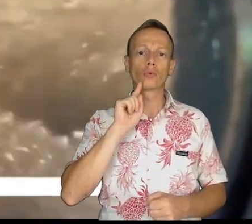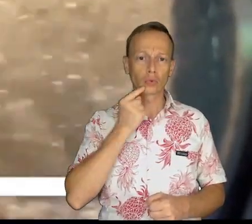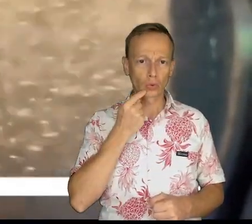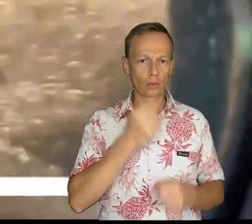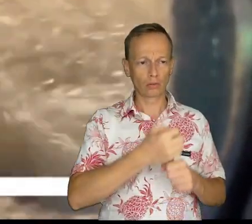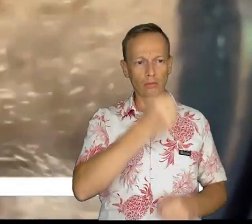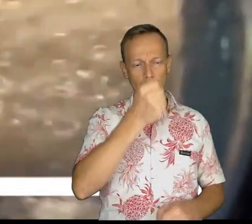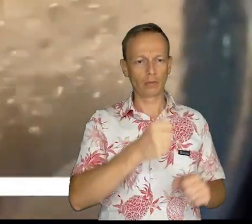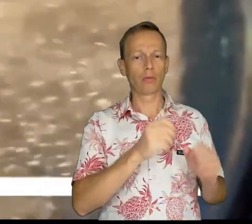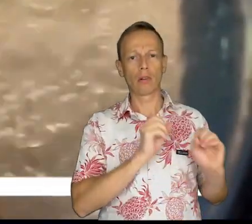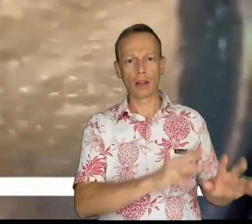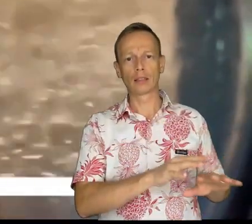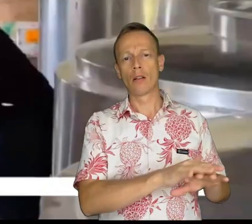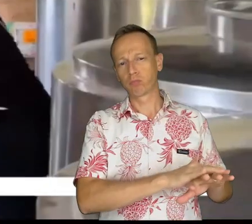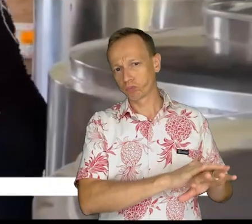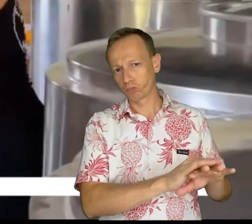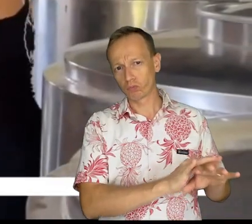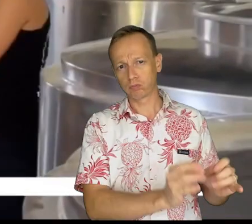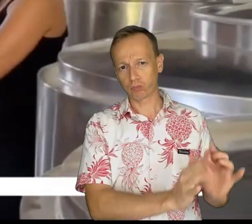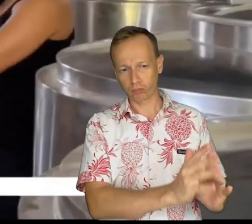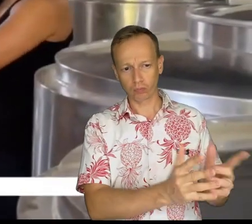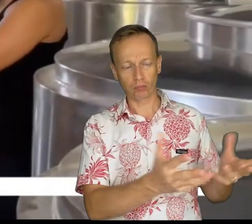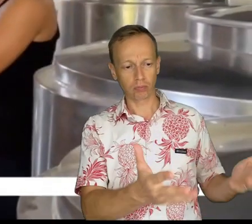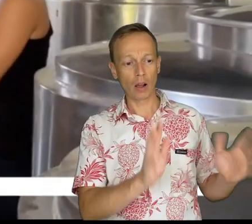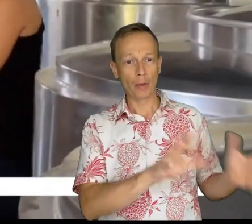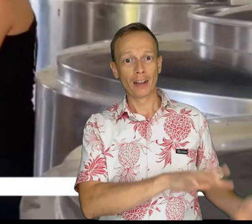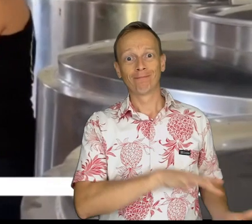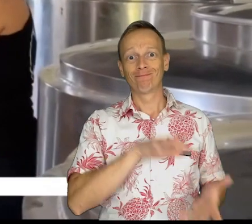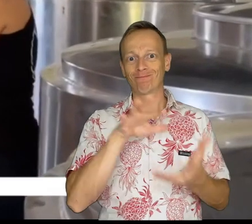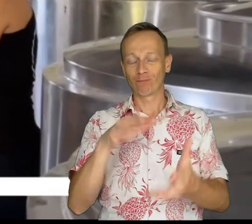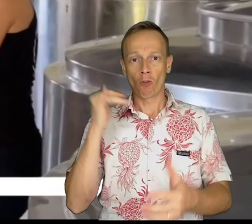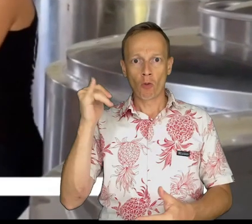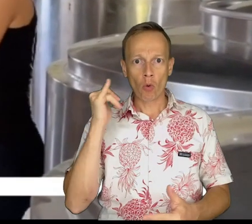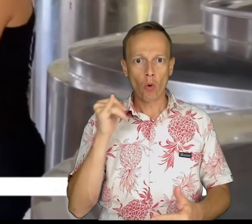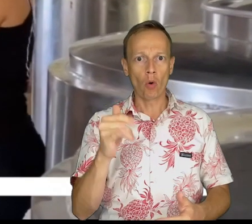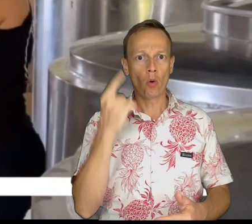dans cette machine à distiller pendant au minimum 4 heures. Un travail qui demande patience.